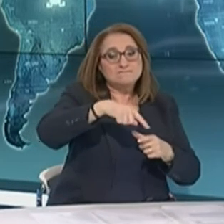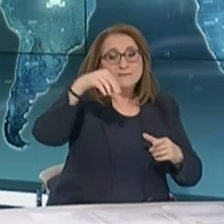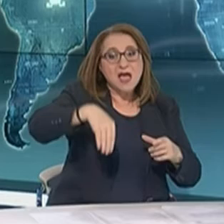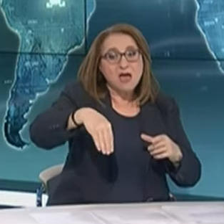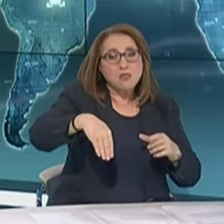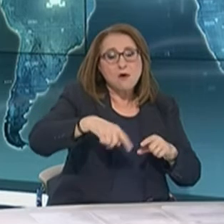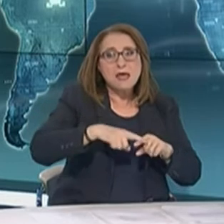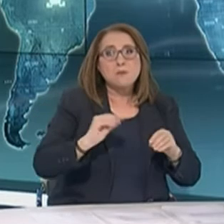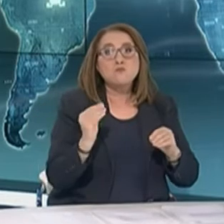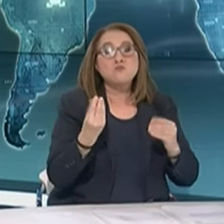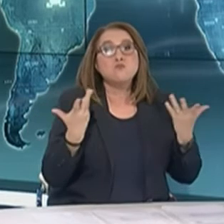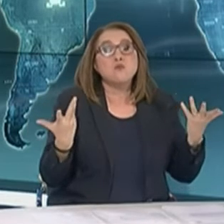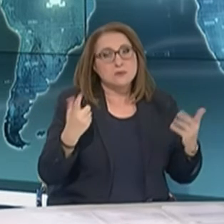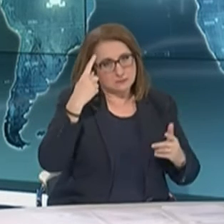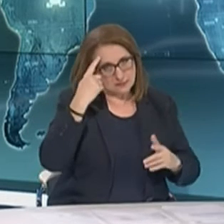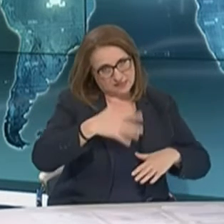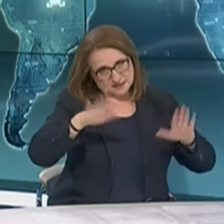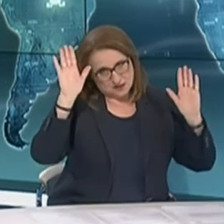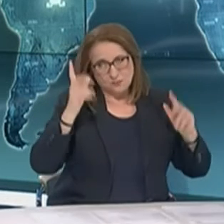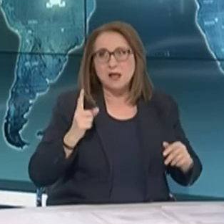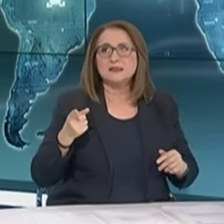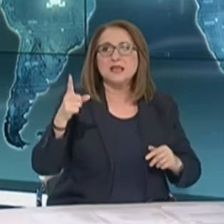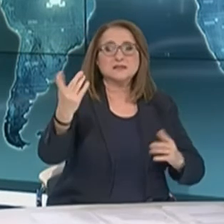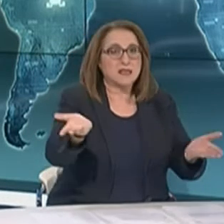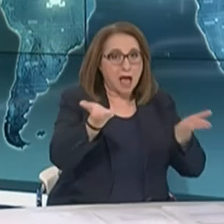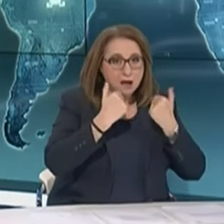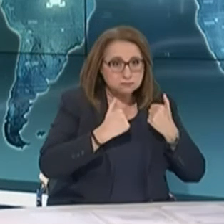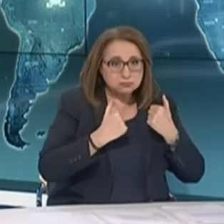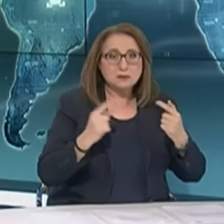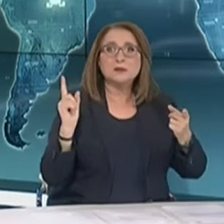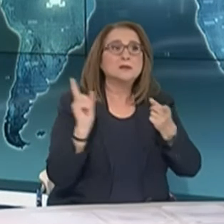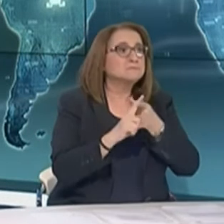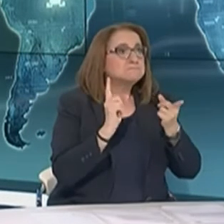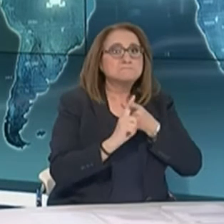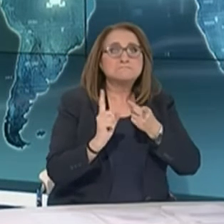και επιδημιολογική σύνδεση με άλλο κρούσμα, γνωστή τουλάχιστον.